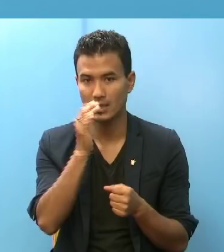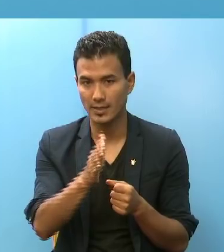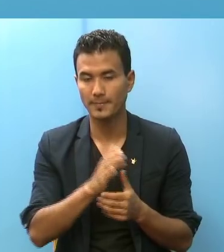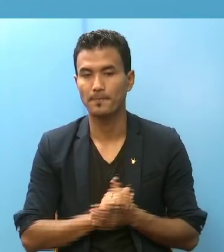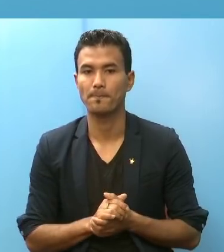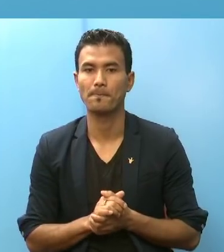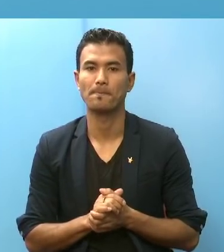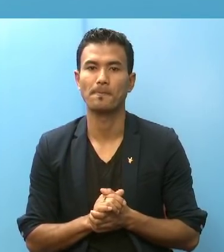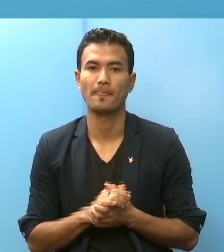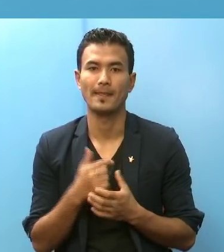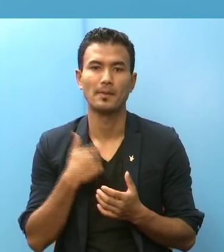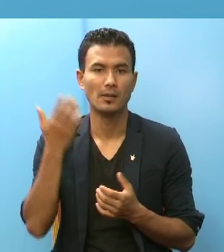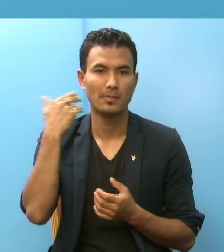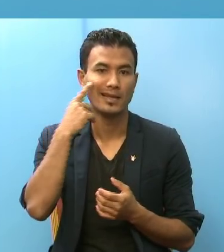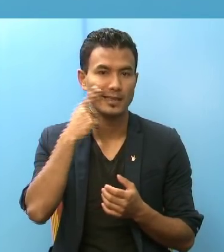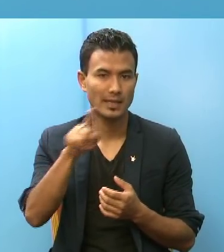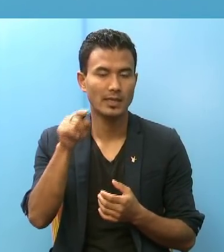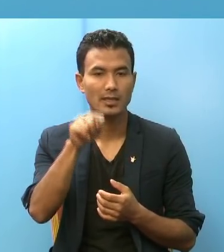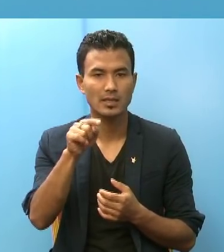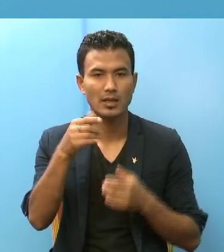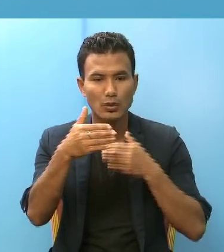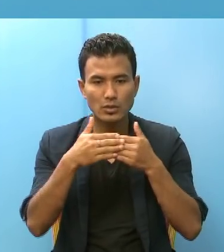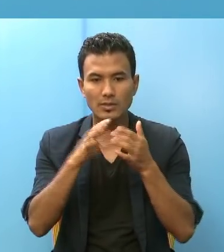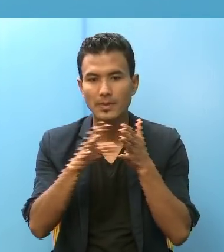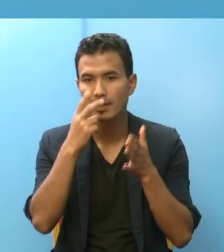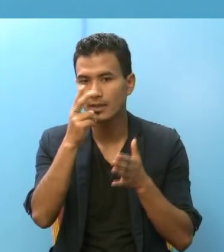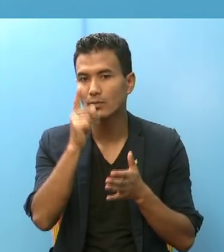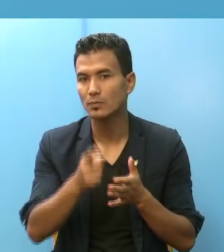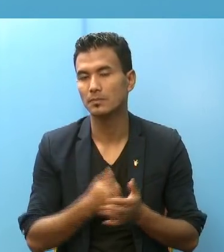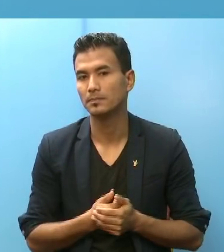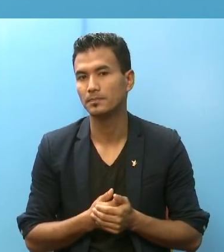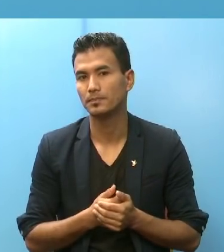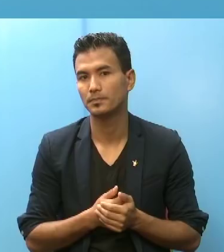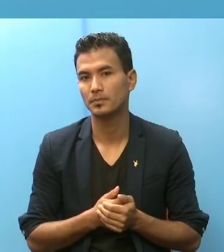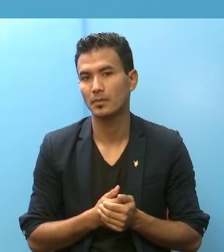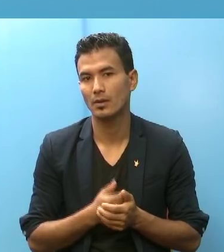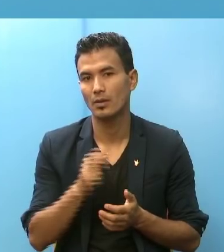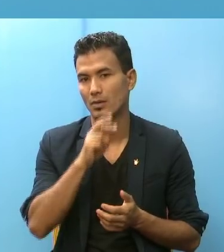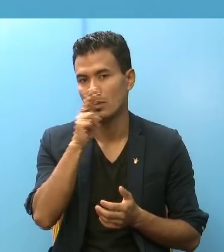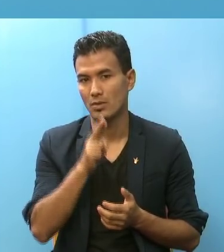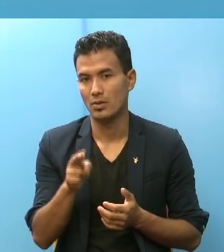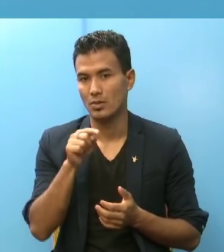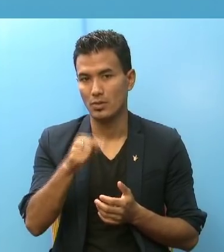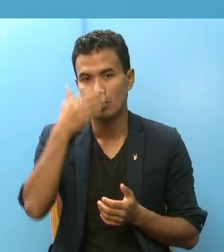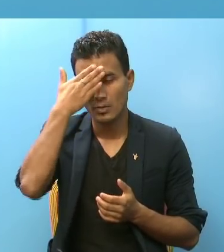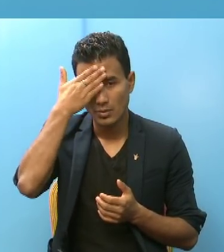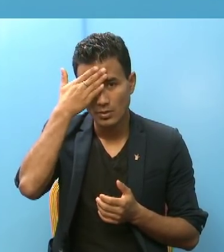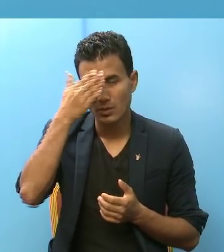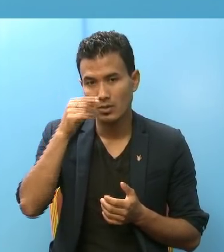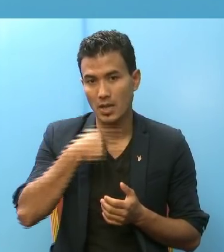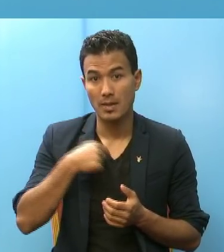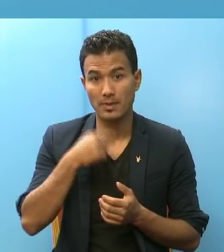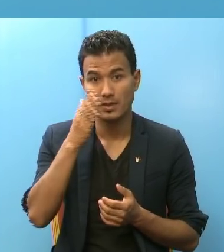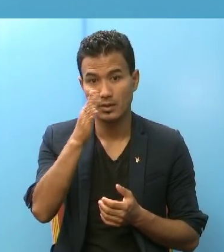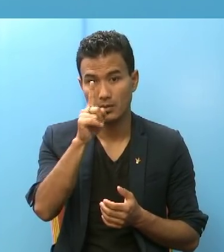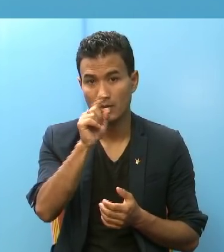पनी मले पहला देखिन यहल्लाचाहिए अली नजीक-बड़े आखयो ररा इंगी यो रोग को एस्तो हमले योट कुरा